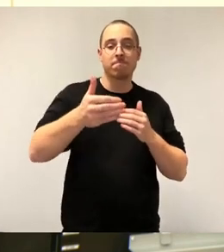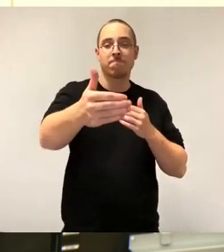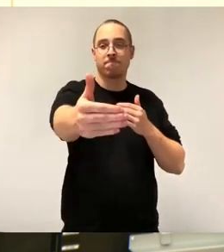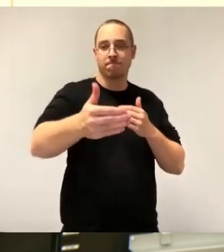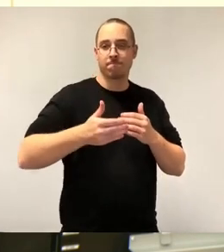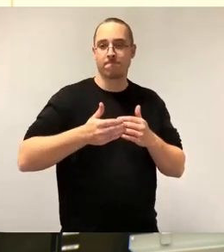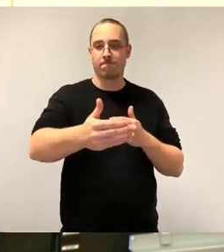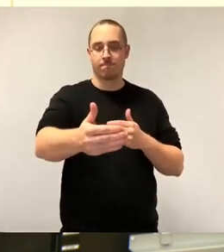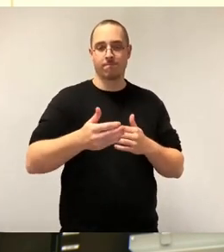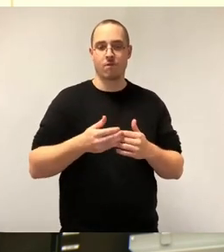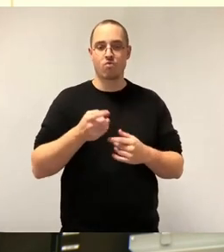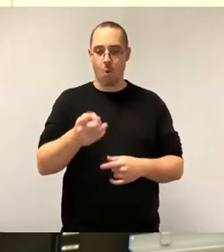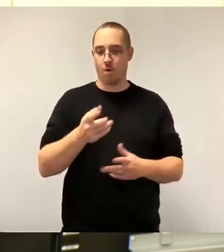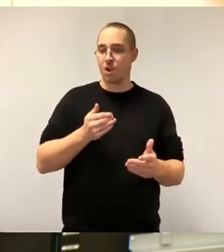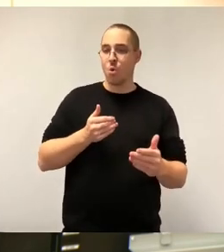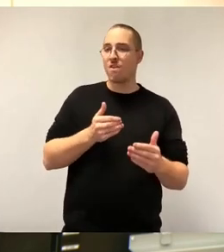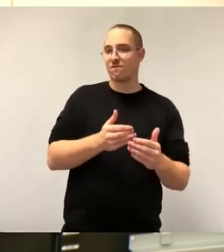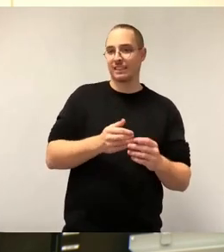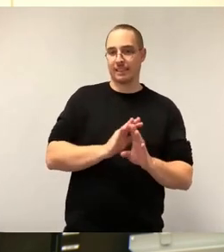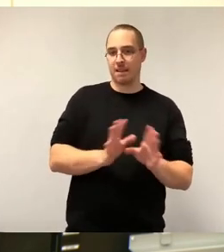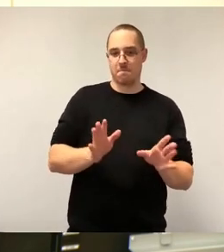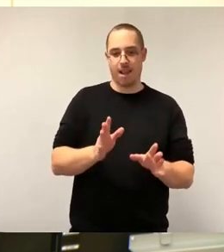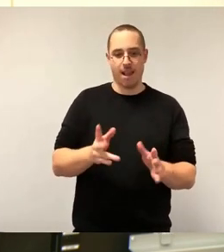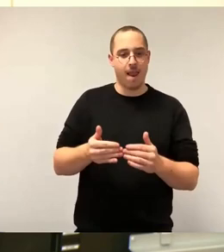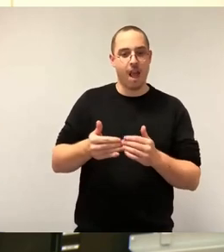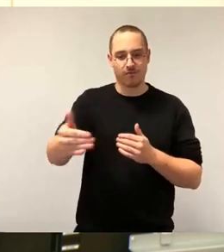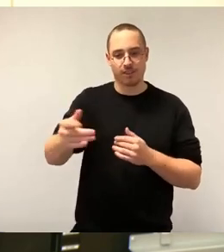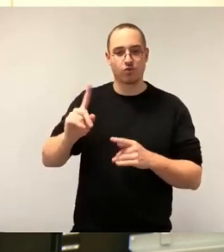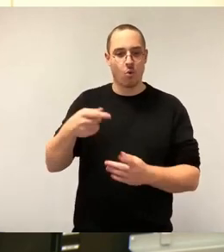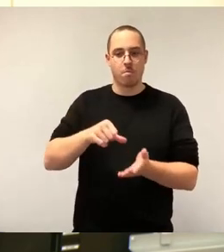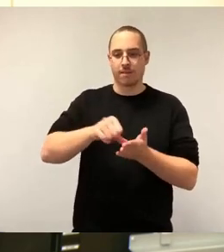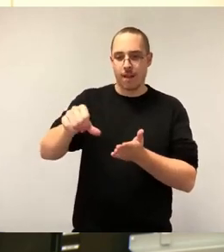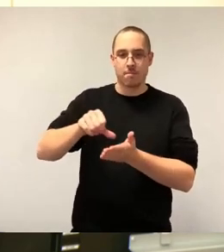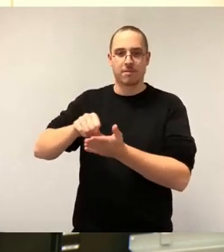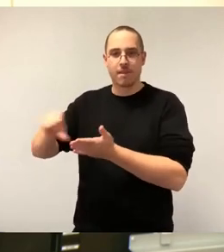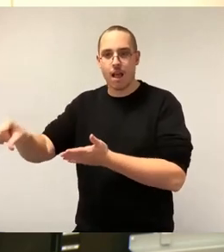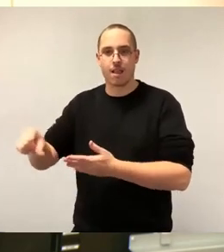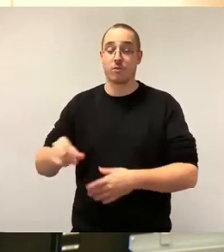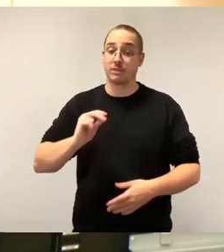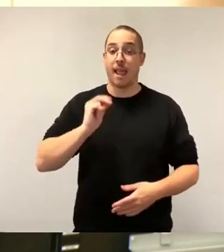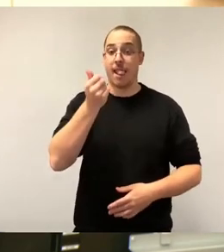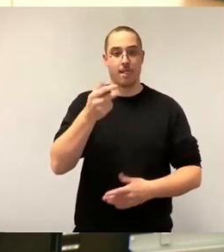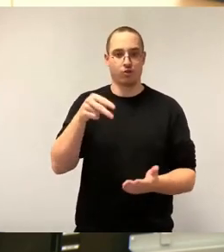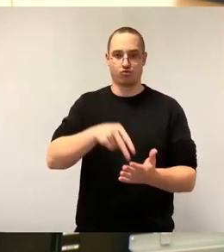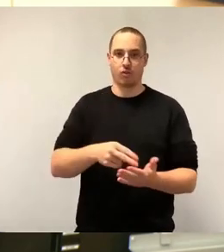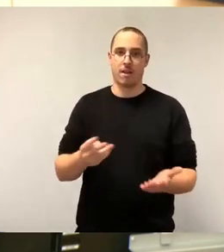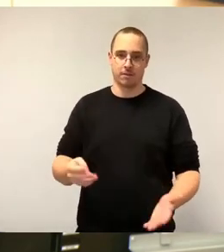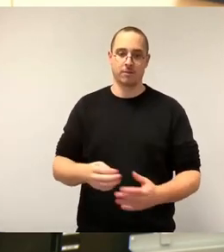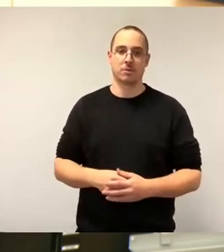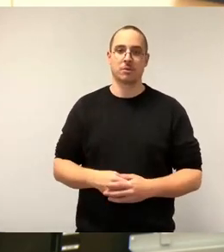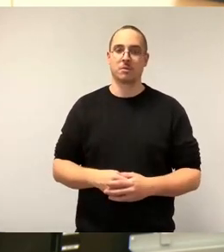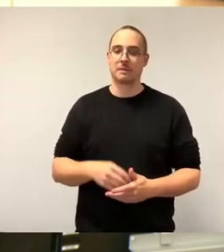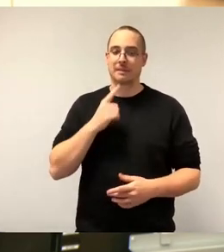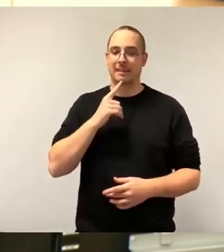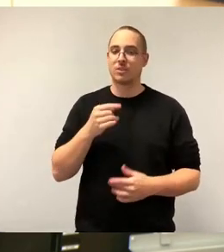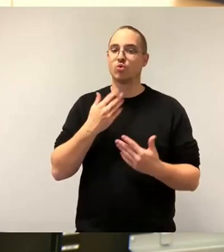kurzfristige Guthaben gezahlt werden. Das ist ein ganz, ganz seltener Zustand und dieser wird vermutlich nicht lange anhalten.